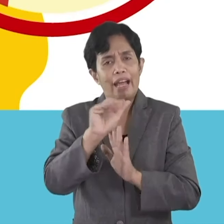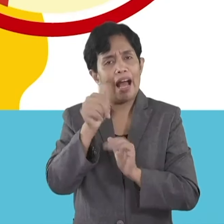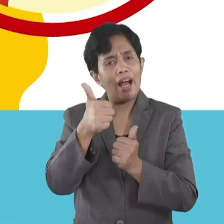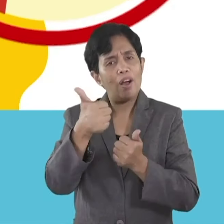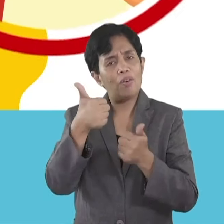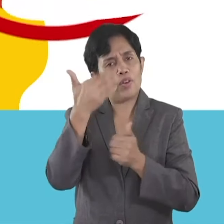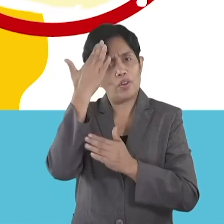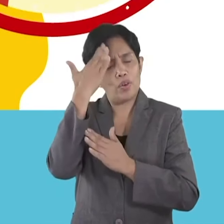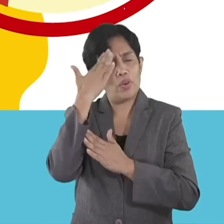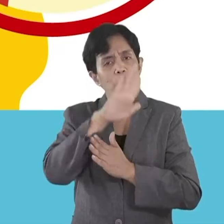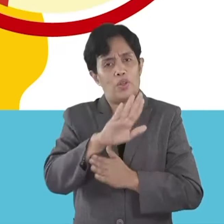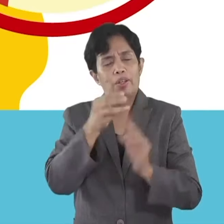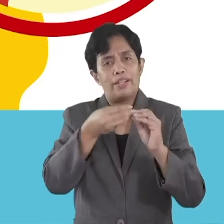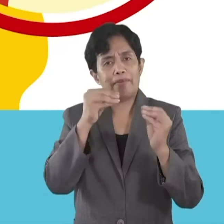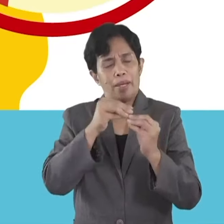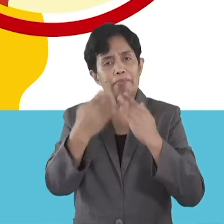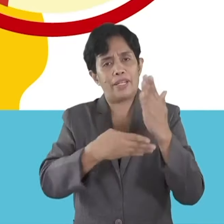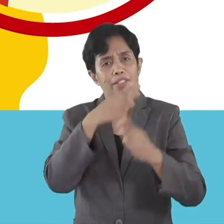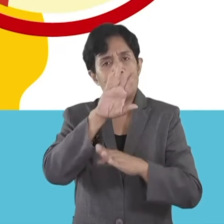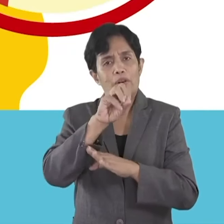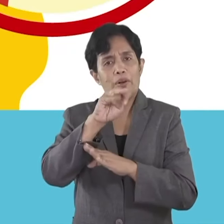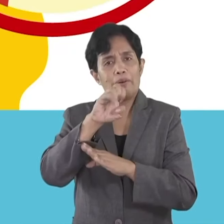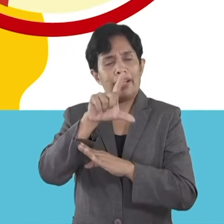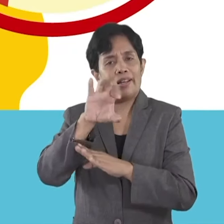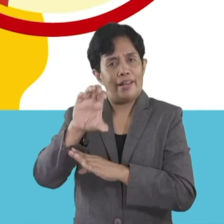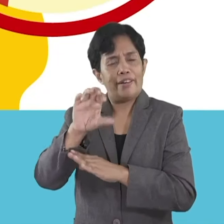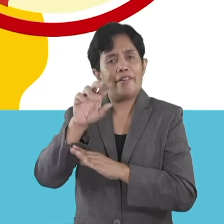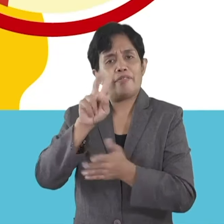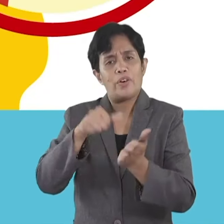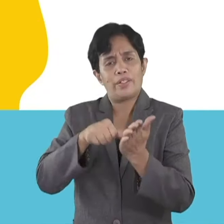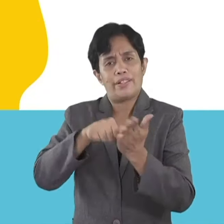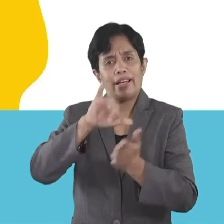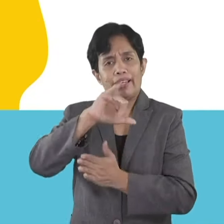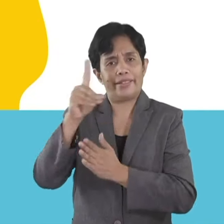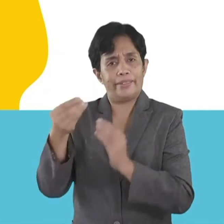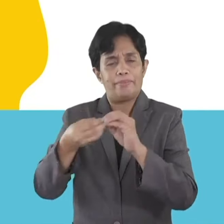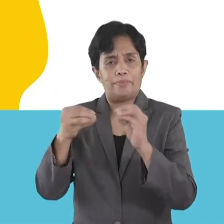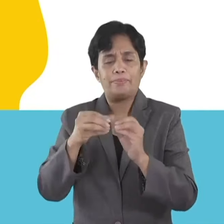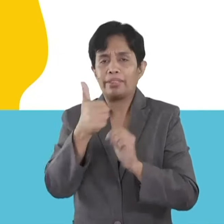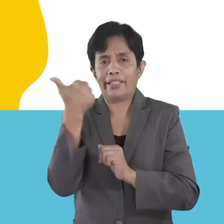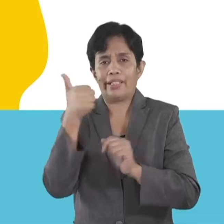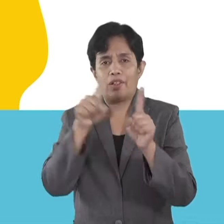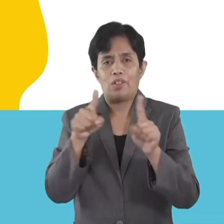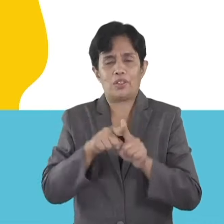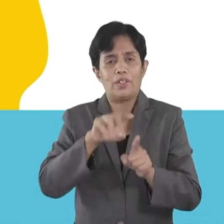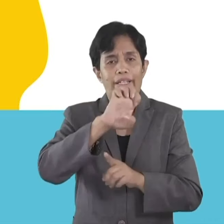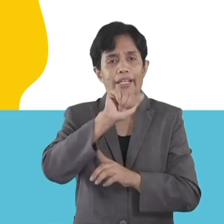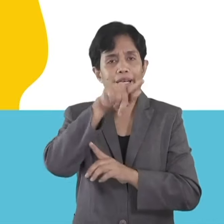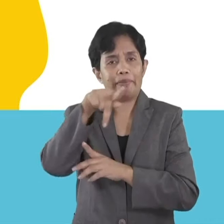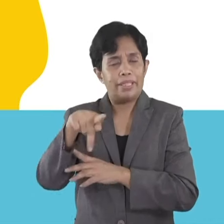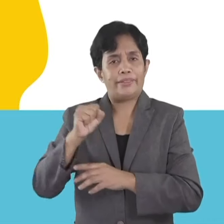kung saan pag-ibalo sa imong precinct number base sa imong COMELEC voter ID number. Gawa sa imong ID,